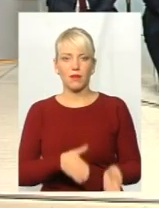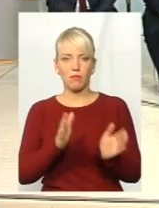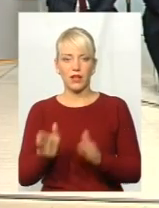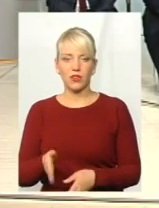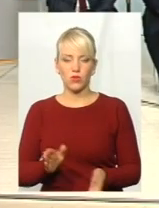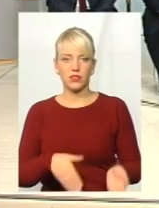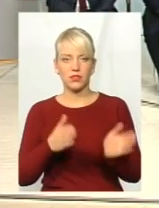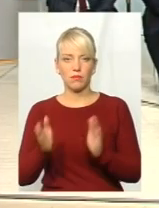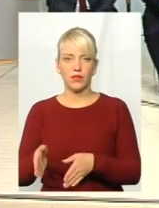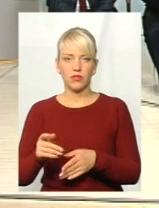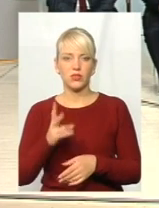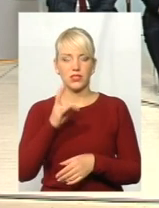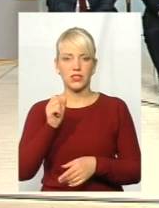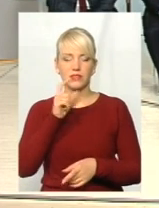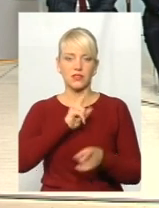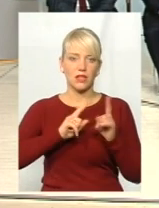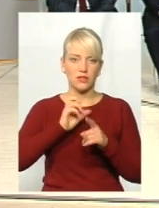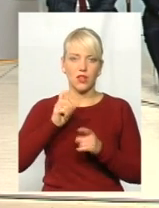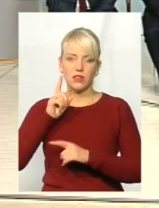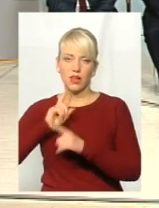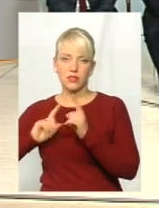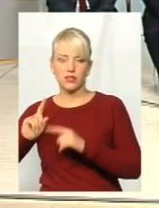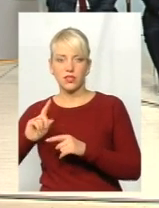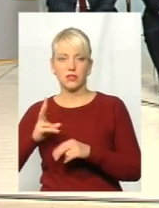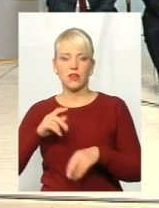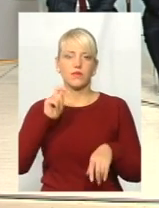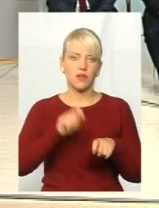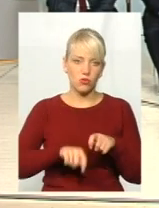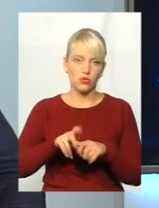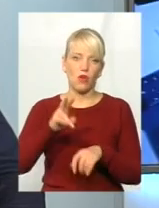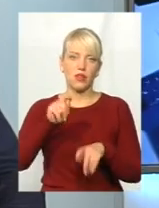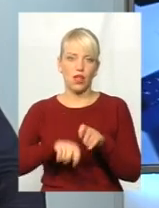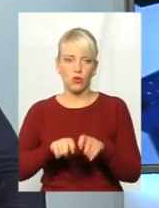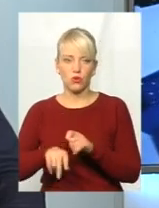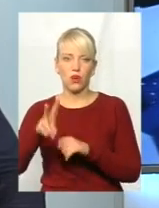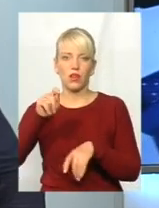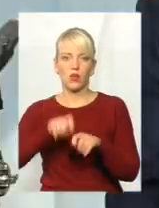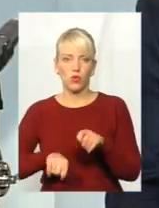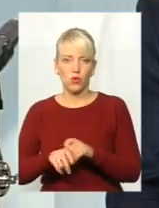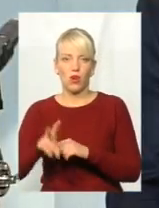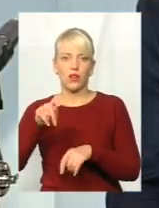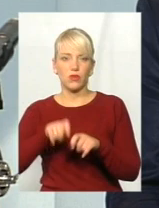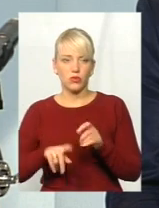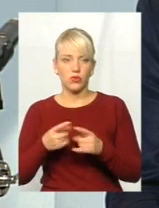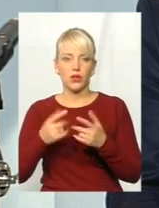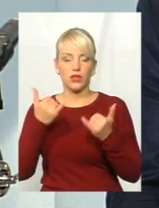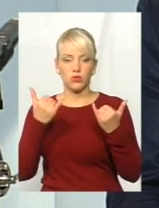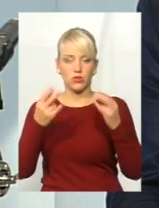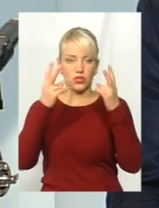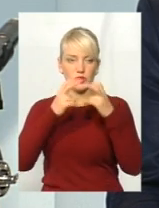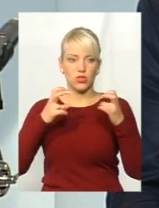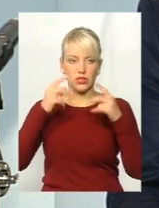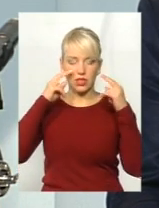сесії на сесію, з сесії на сесію через те, що немає належної. На контролі, на контролі і далі. І сьогоднішній розгляд, наприклад, він